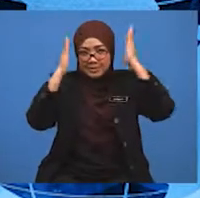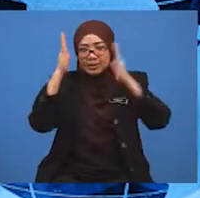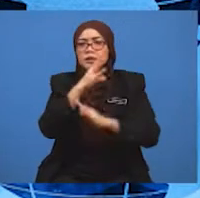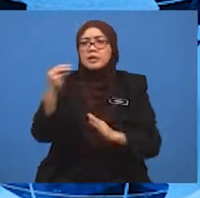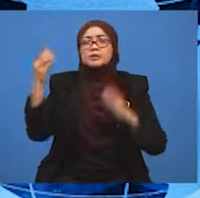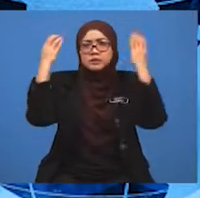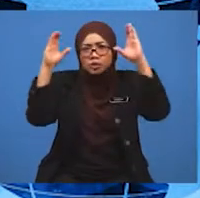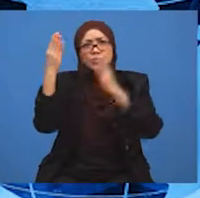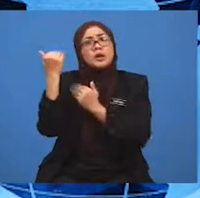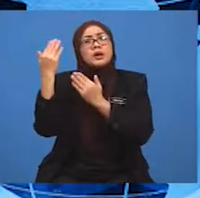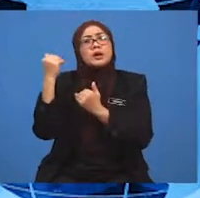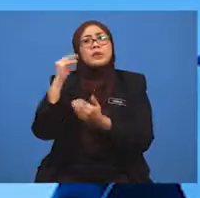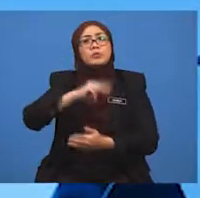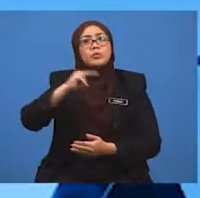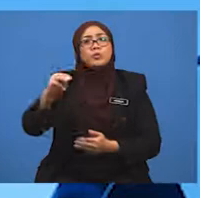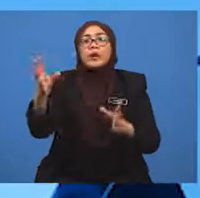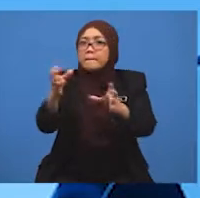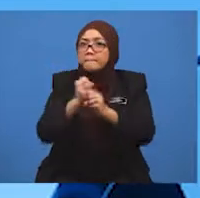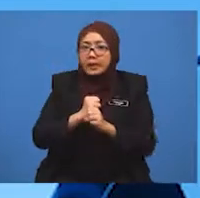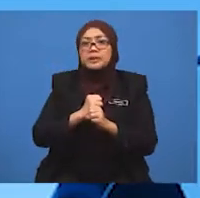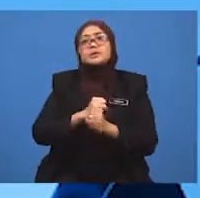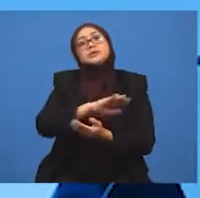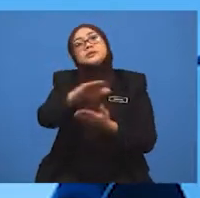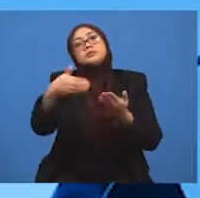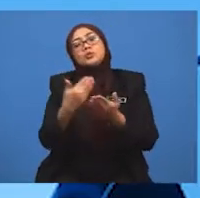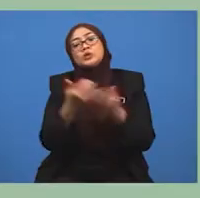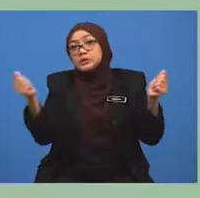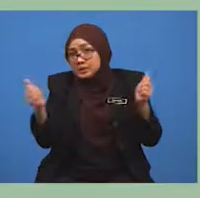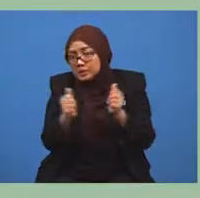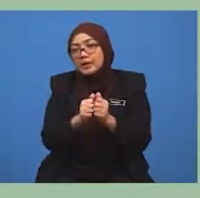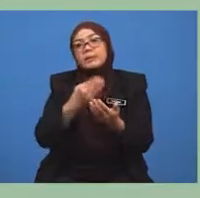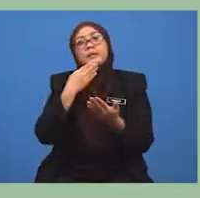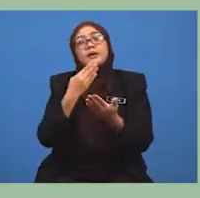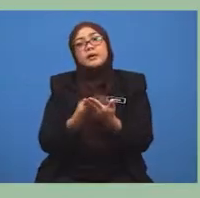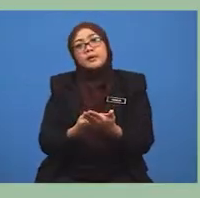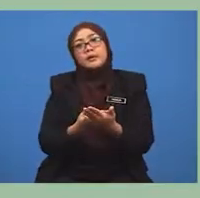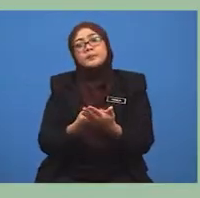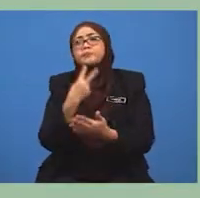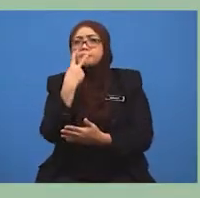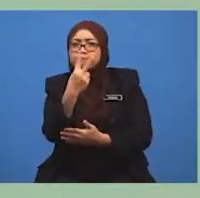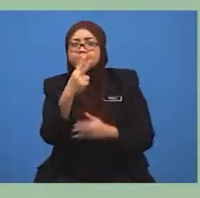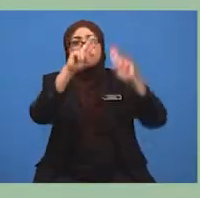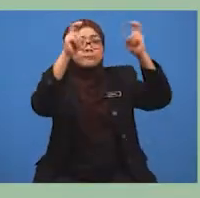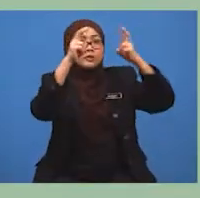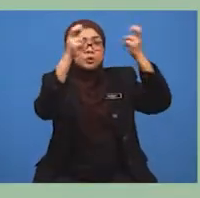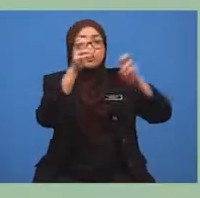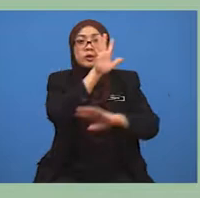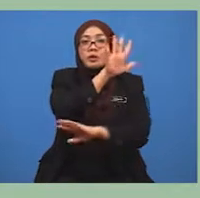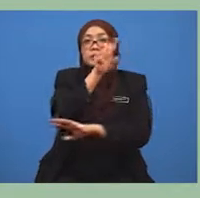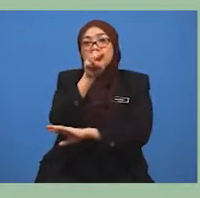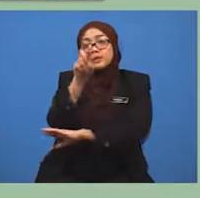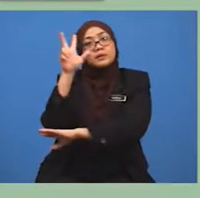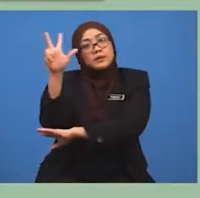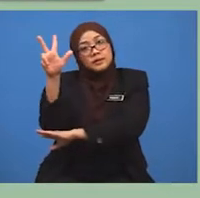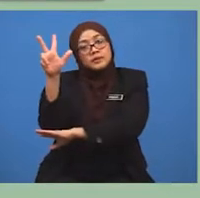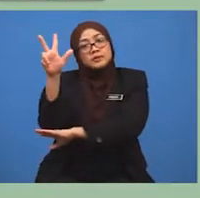menguasai dengan baik. Murid-murid, sekarang kita akan masuk sub-tajuk 5.3